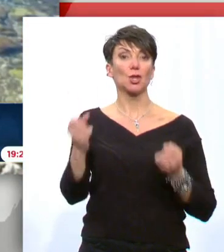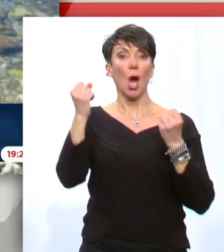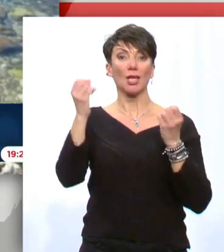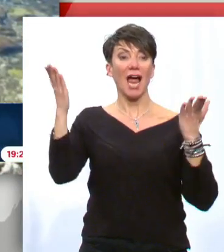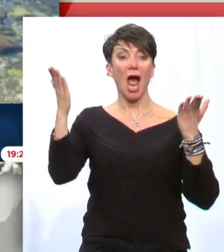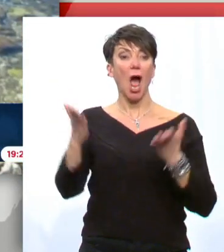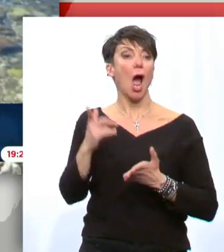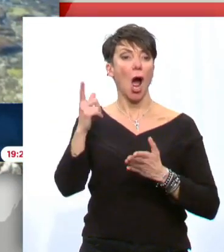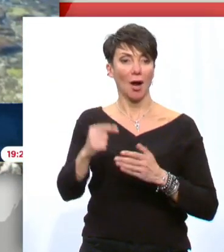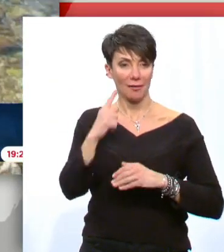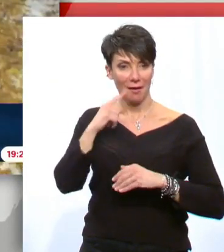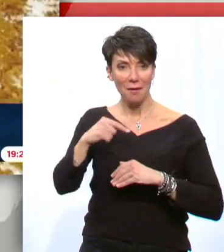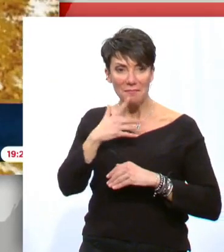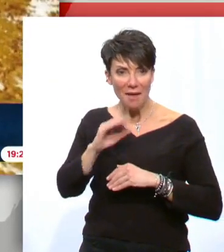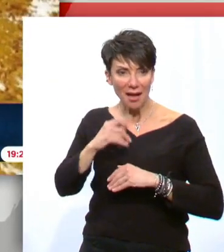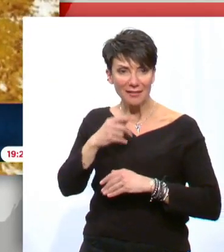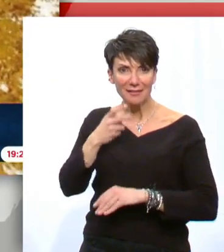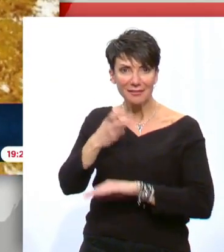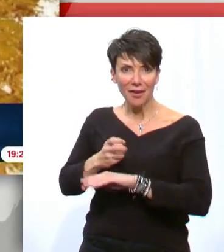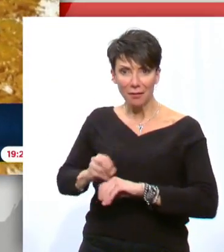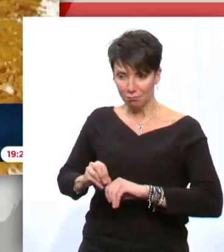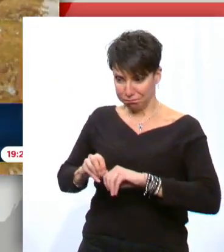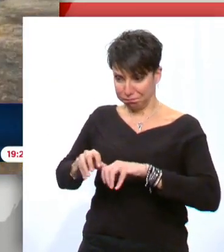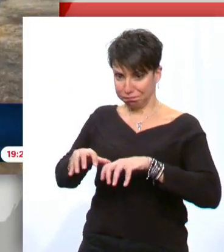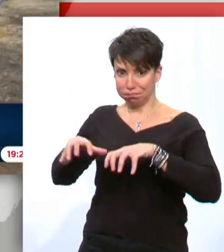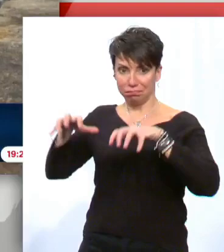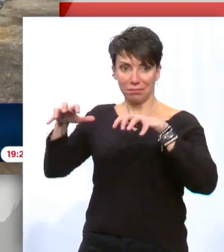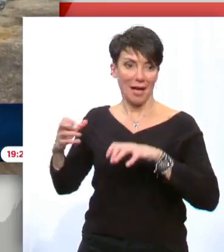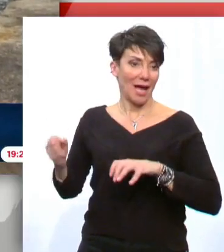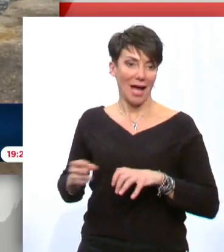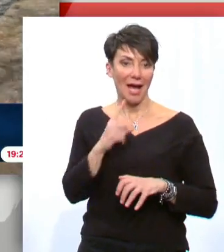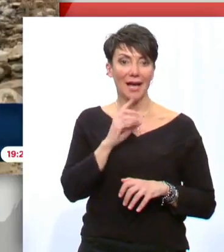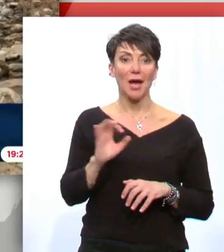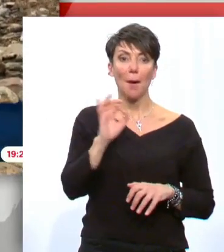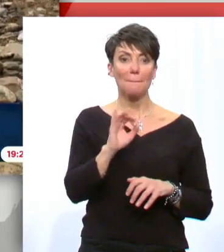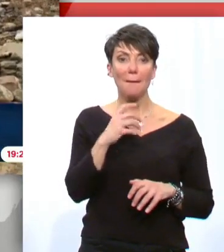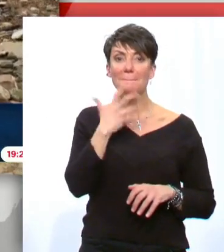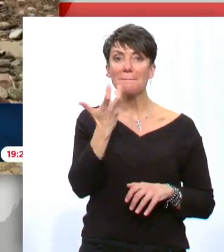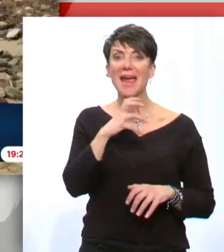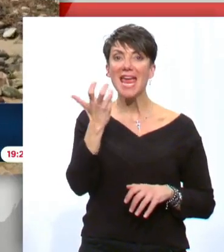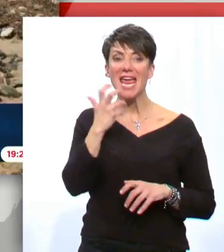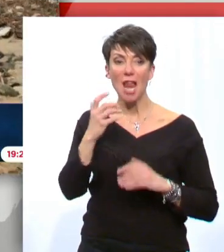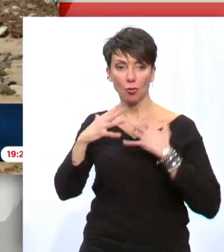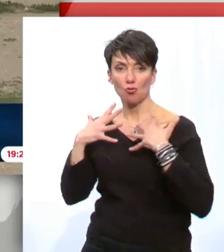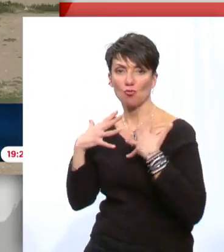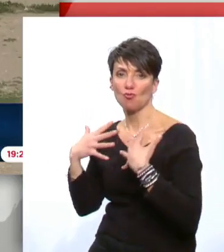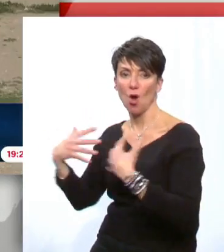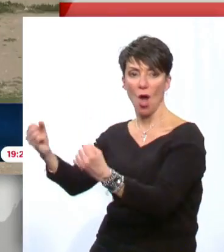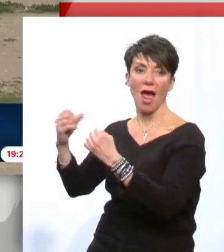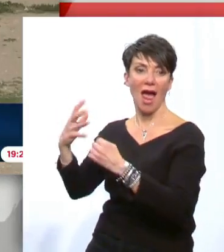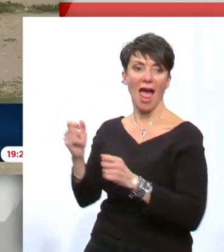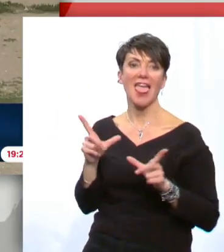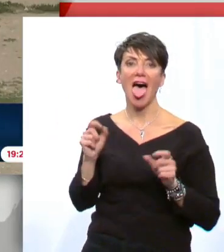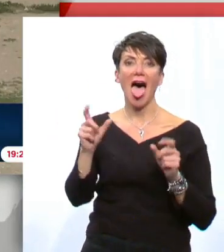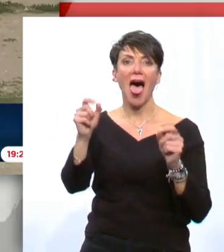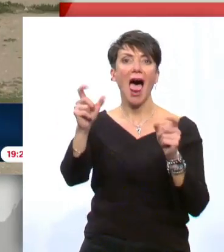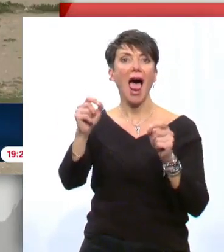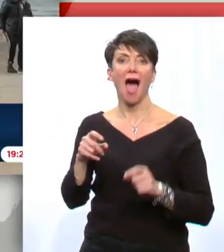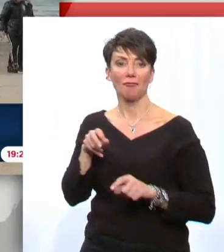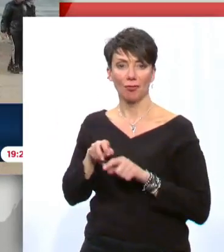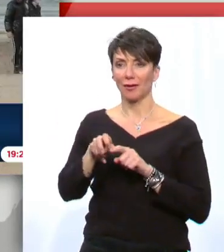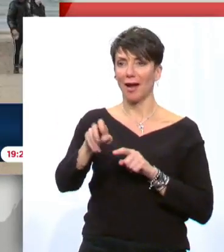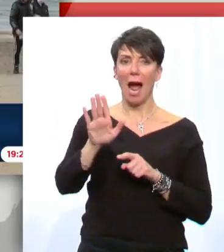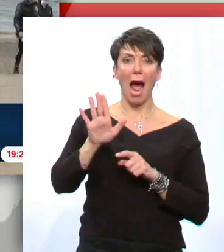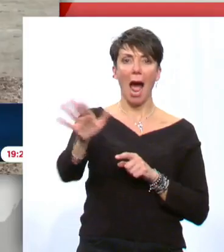Κορινθίας εμφανίστηκαν τα βράχια και η παραλία μεγάλωσε. Στον οικισμό κλίμα της Μήλου η θάλασσα τραβήχτηκε μέσα. Στον καβούρι οι άνθρωποι